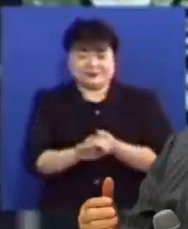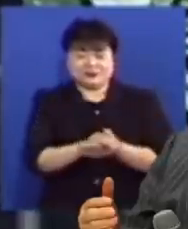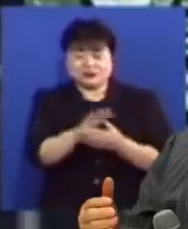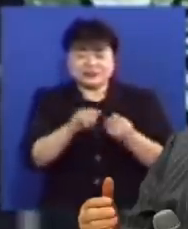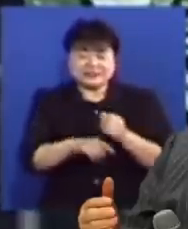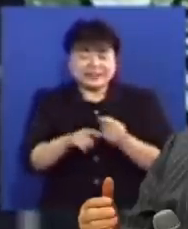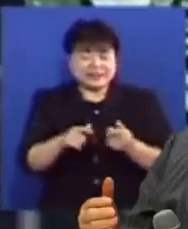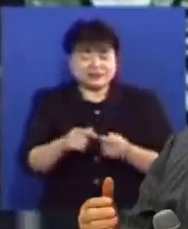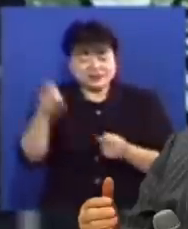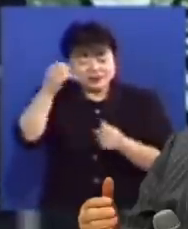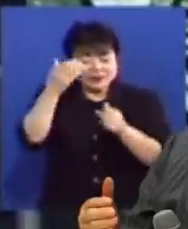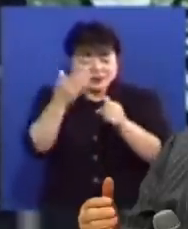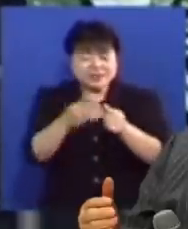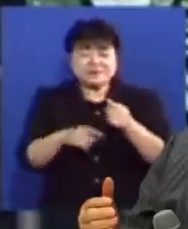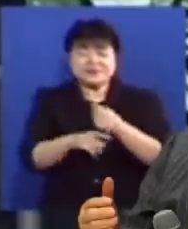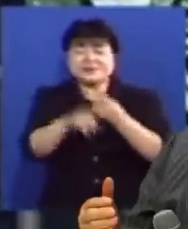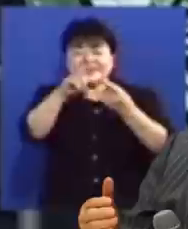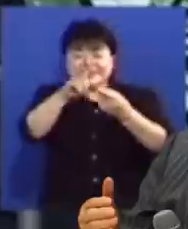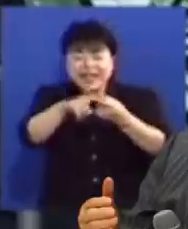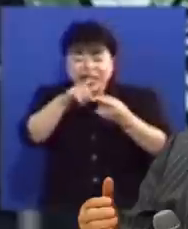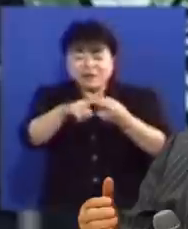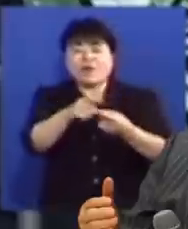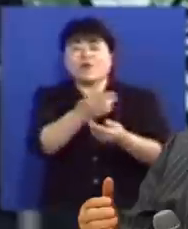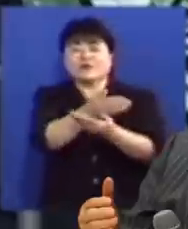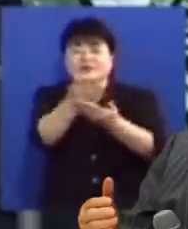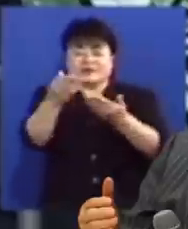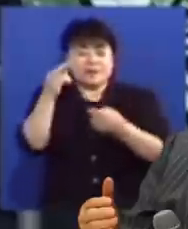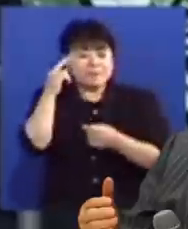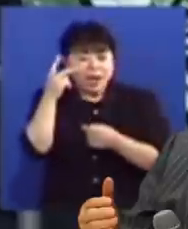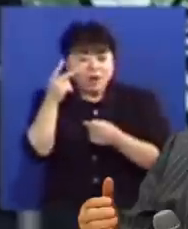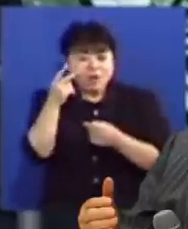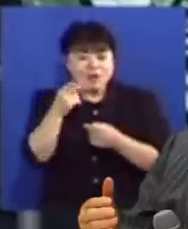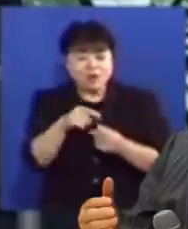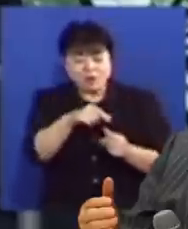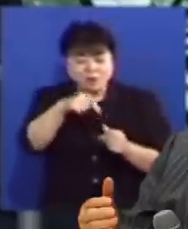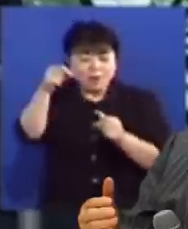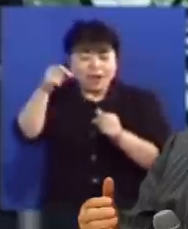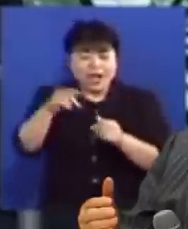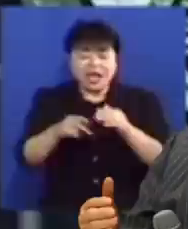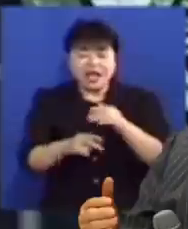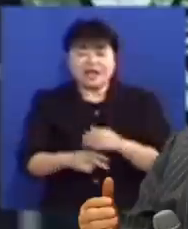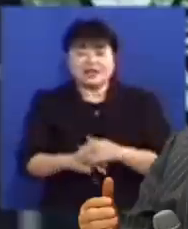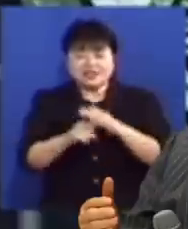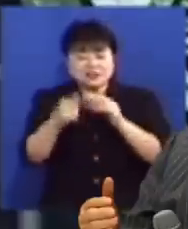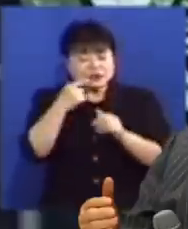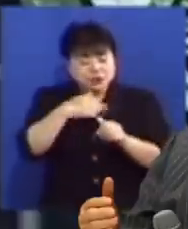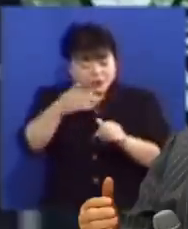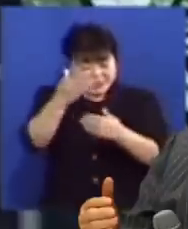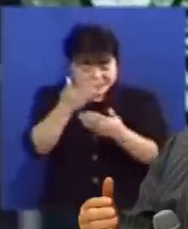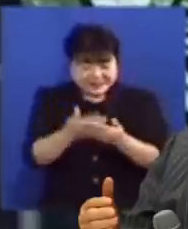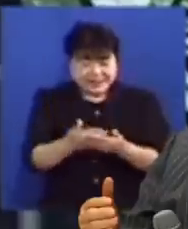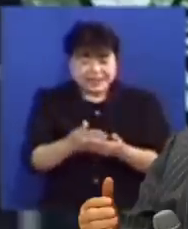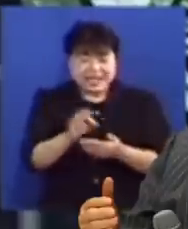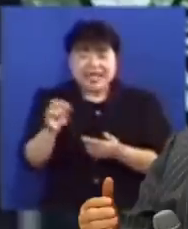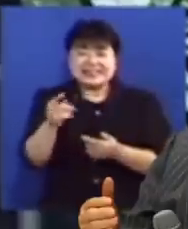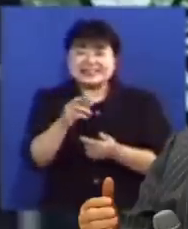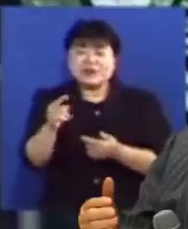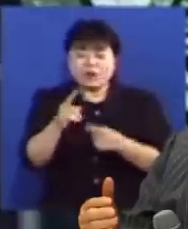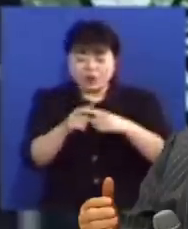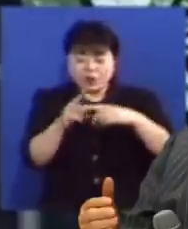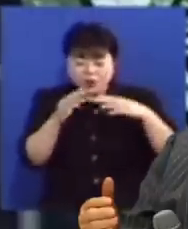뜻대로 아니라 성령님 뜻대로 하시는 것입니다 바울을 택해서 성교사로 보낼 때라도 안디옥교회에서